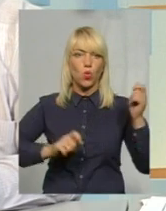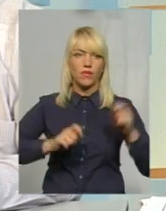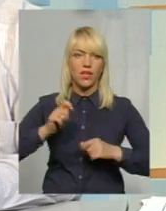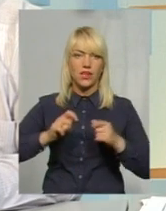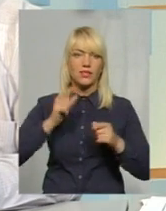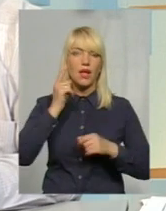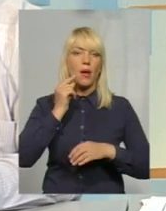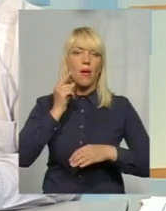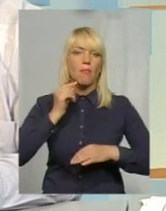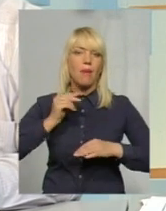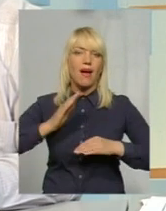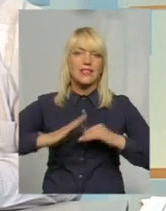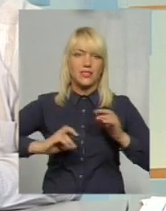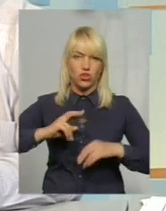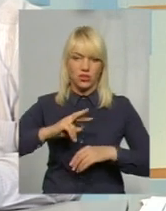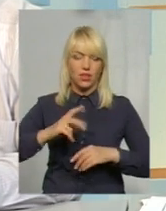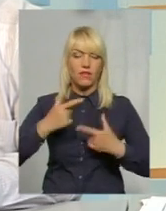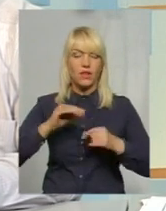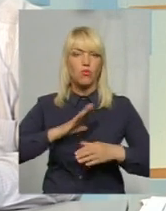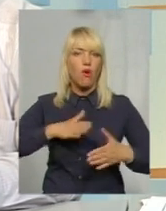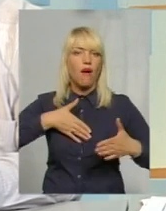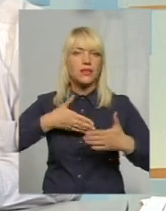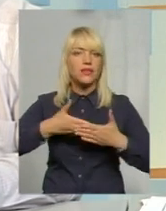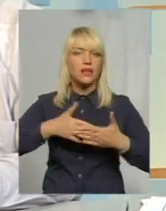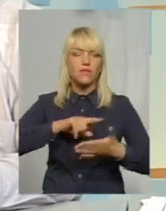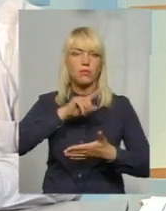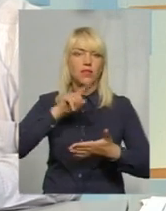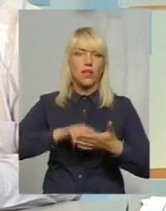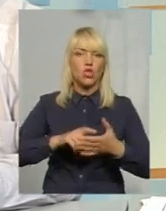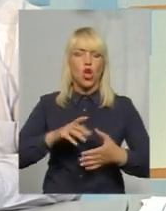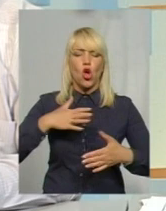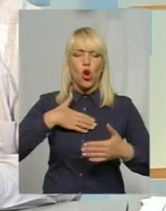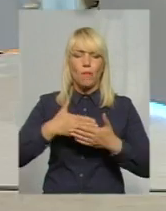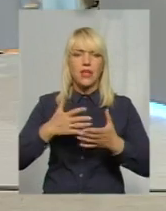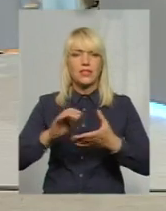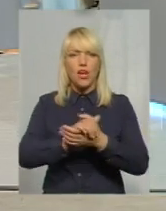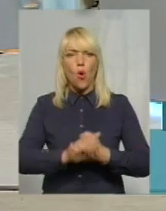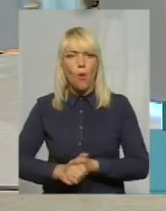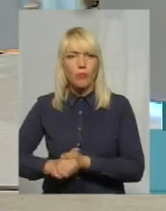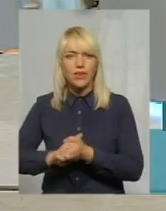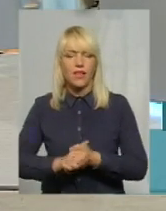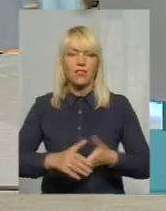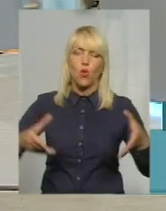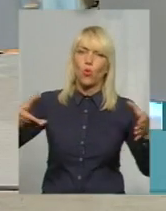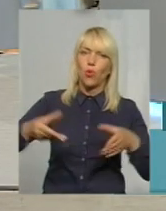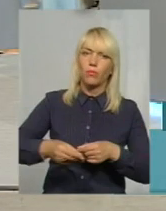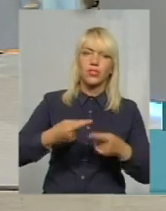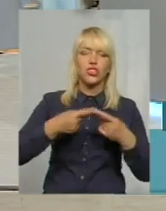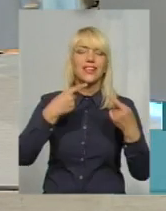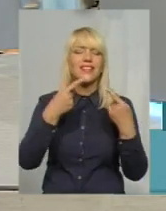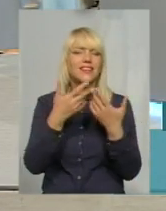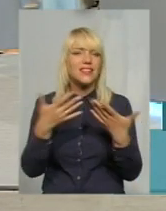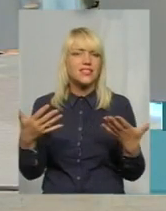де активно піднімалося питання оцих громадських об'єднань, кооперативів, чи інших форм об'єднання